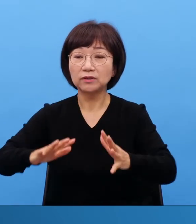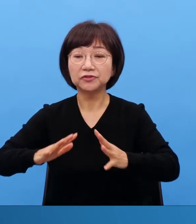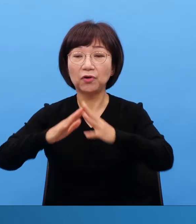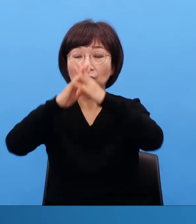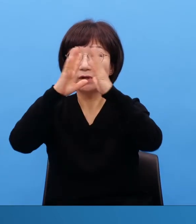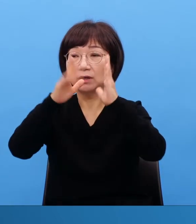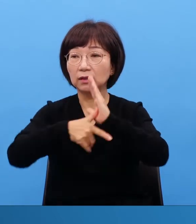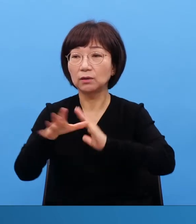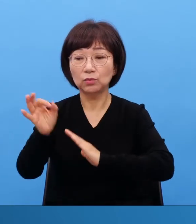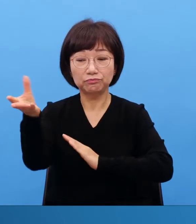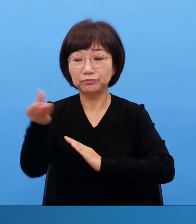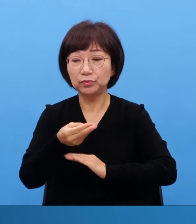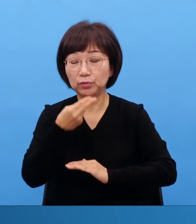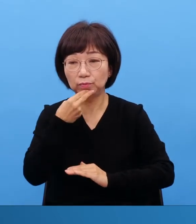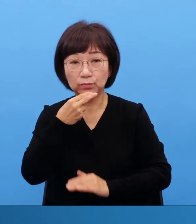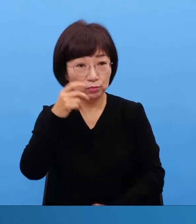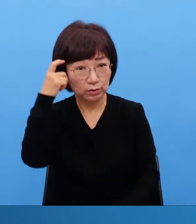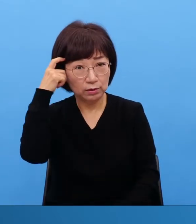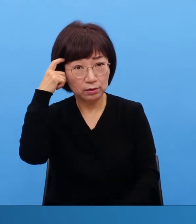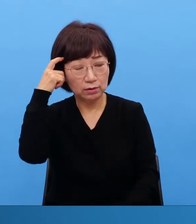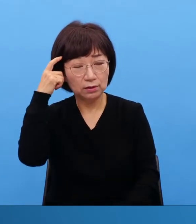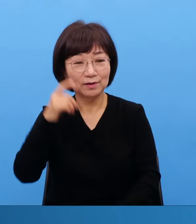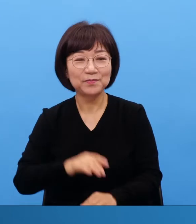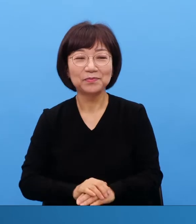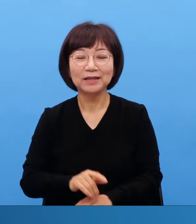이런 믿음을 우리가 파해야 합니다.